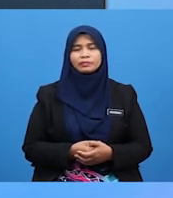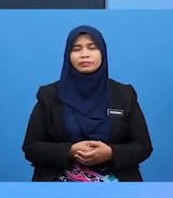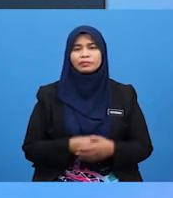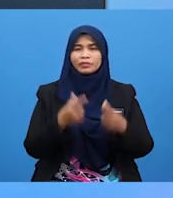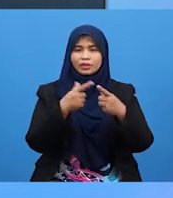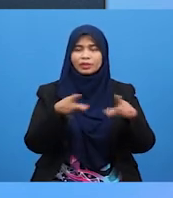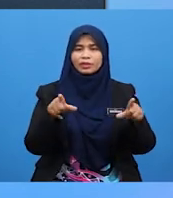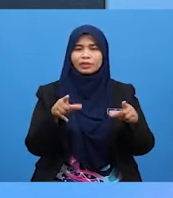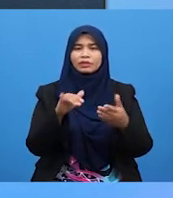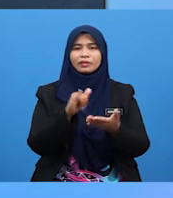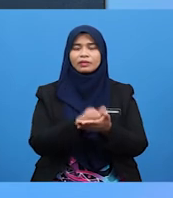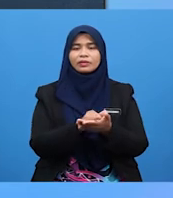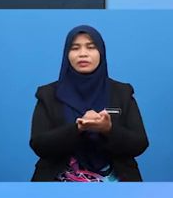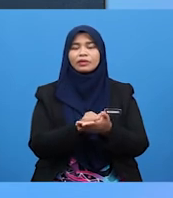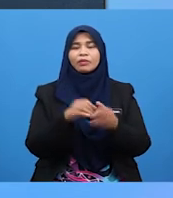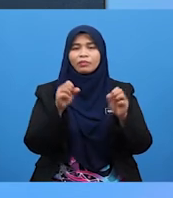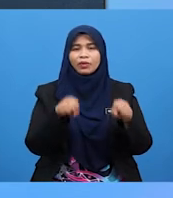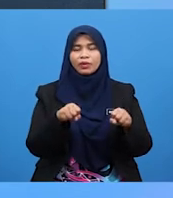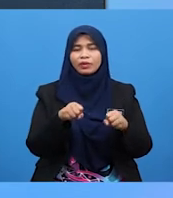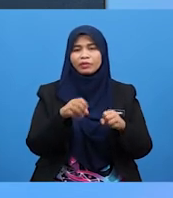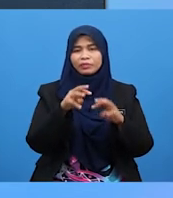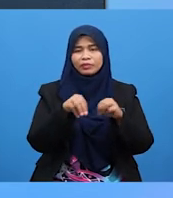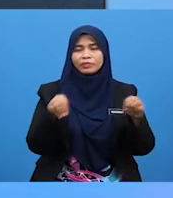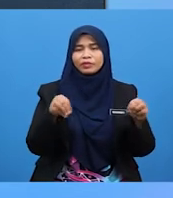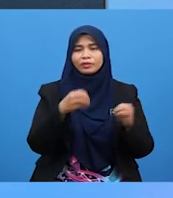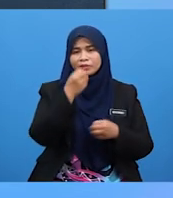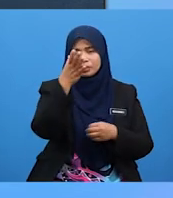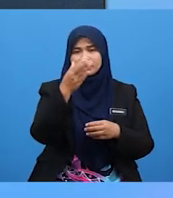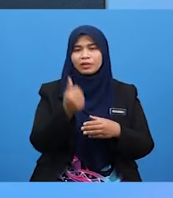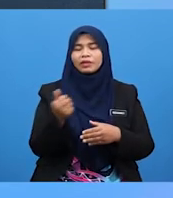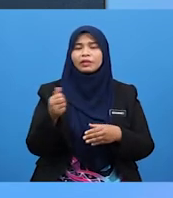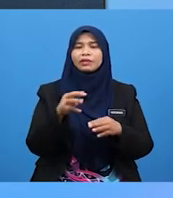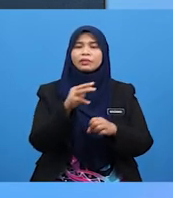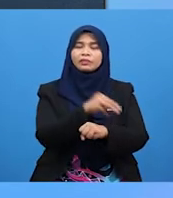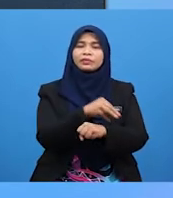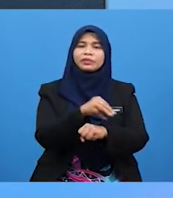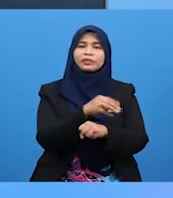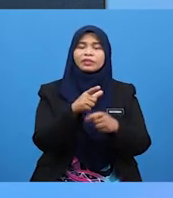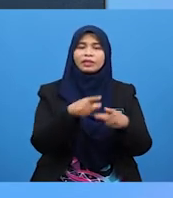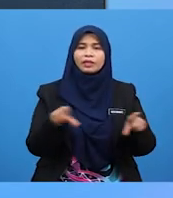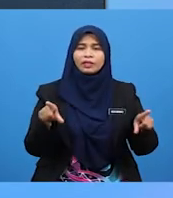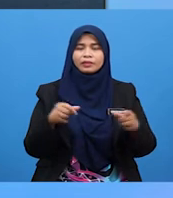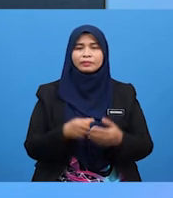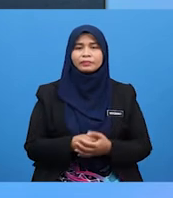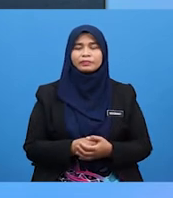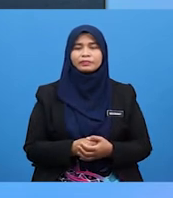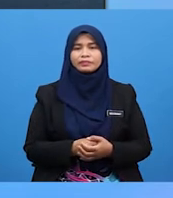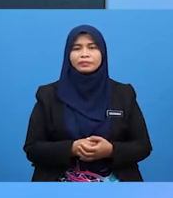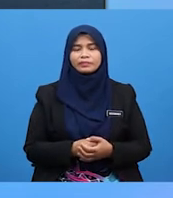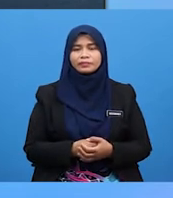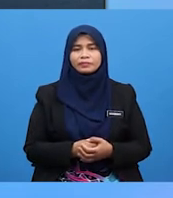Selain Xylefon Boleh Murid-murid Sebutkan Alat Muzik Lain Yang Dibunyikan Melalui